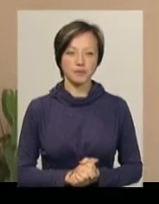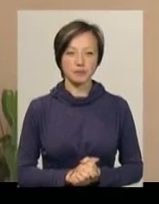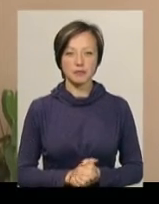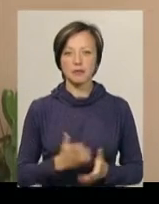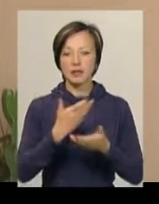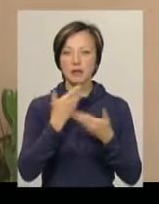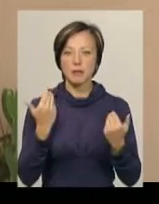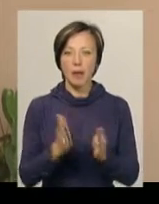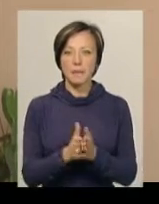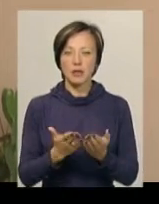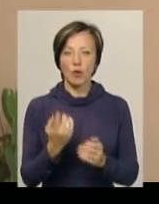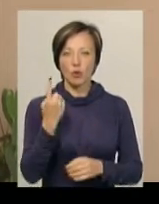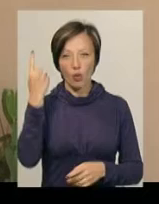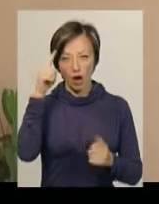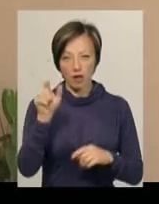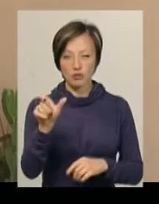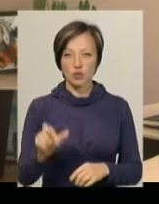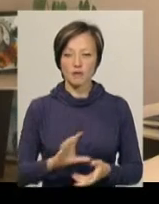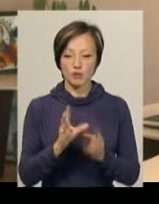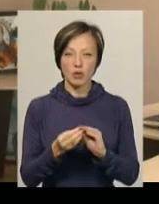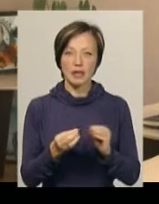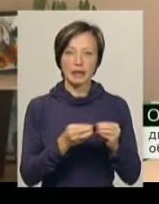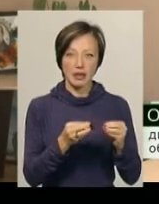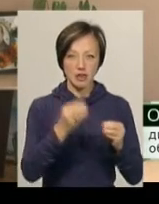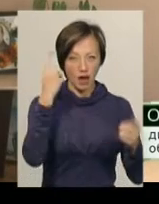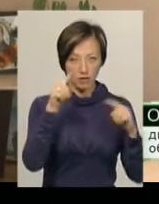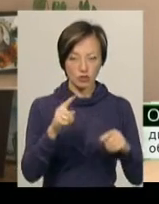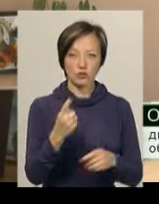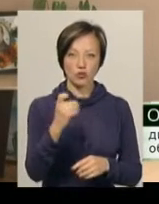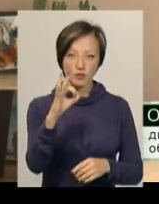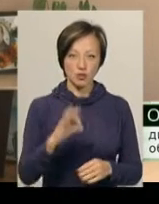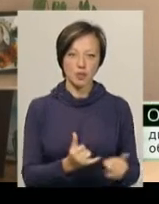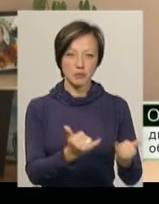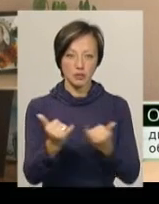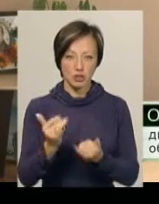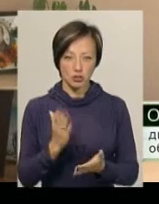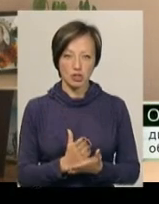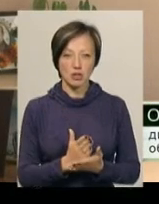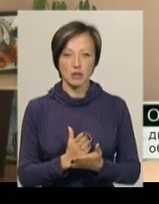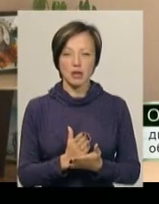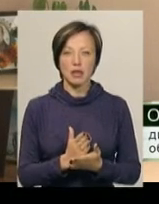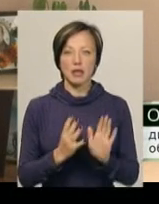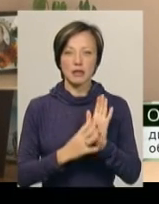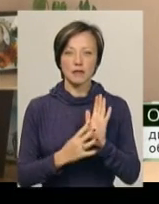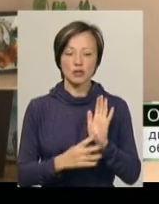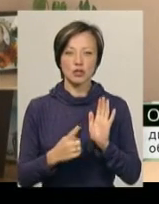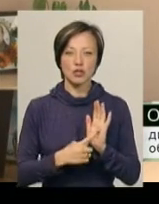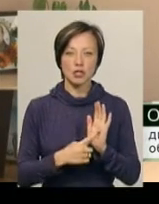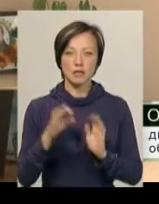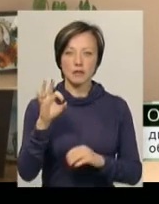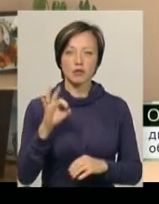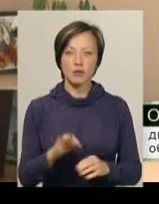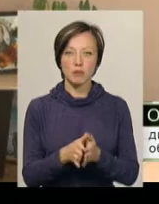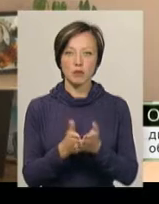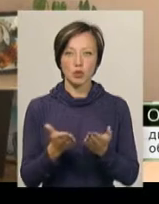підручника одного автора з 11 авторів, 10 авторів вже 100% забезпечені, маємо 96%